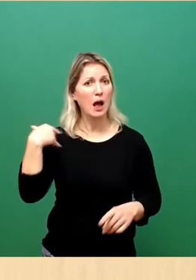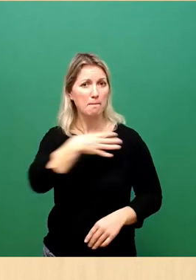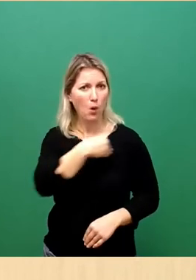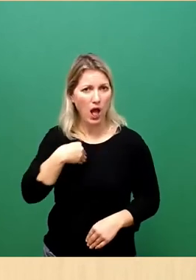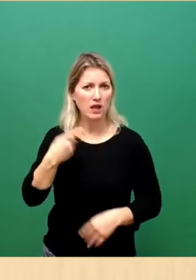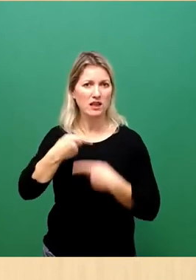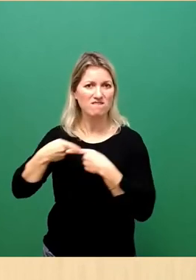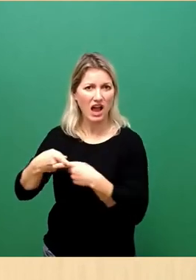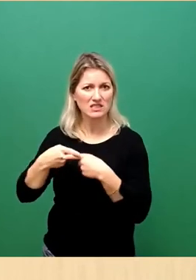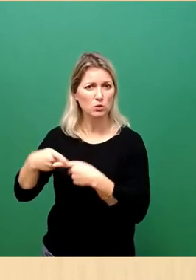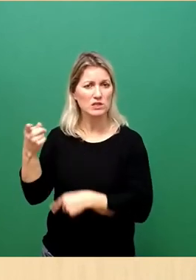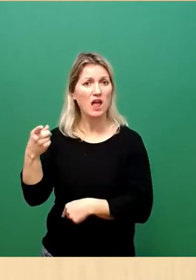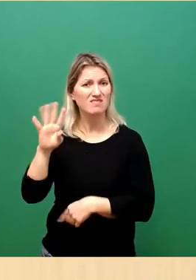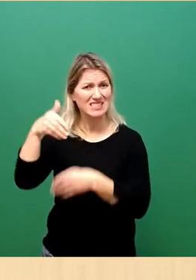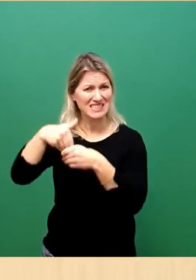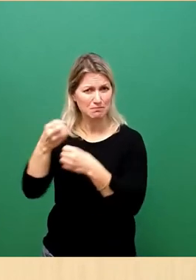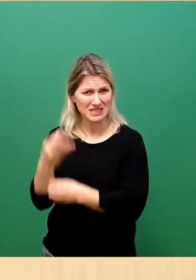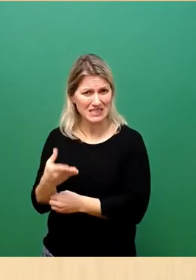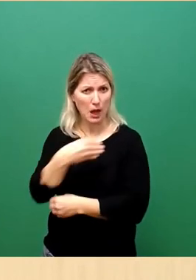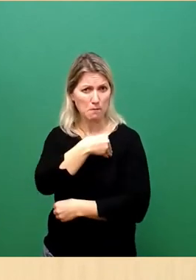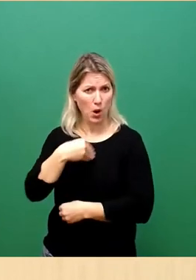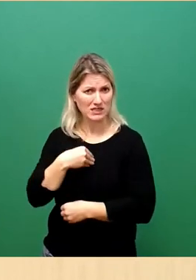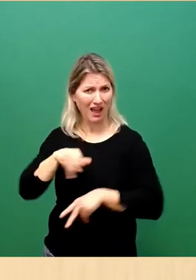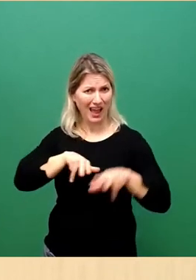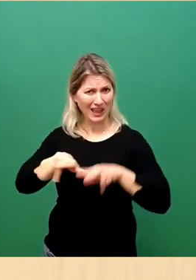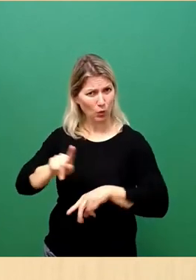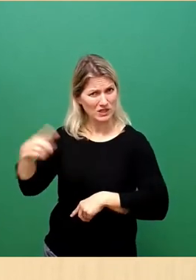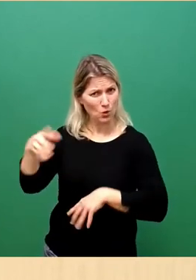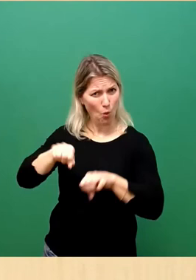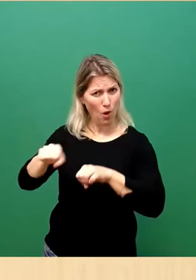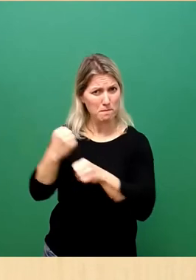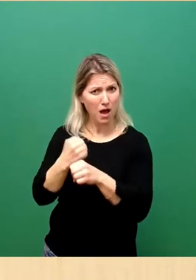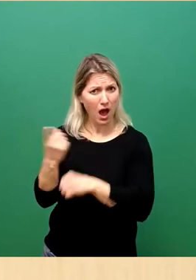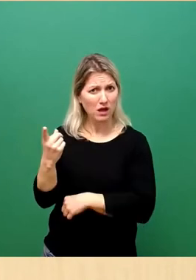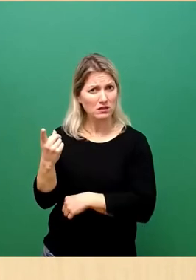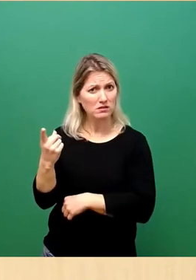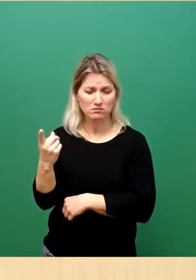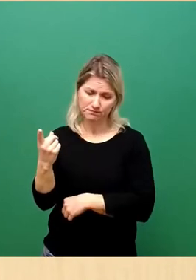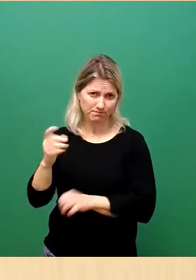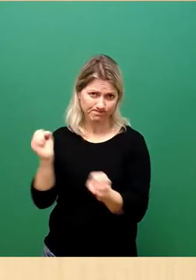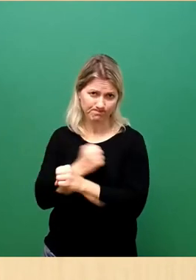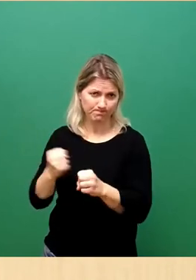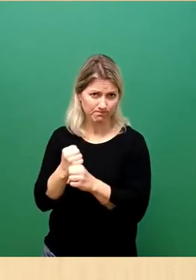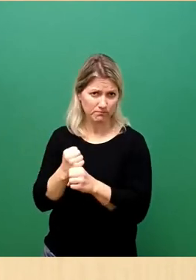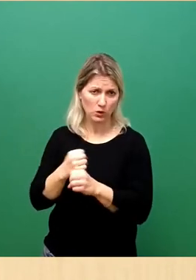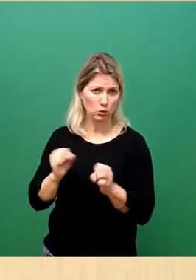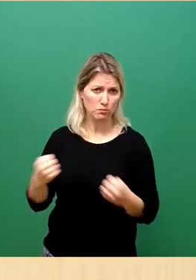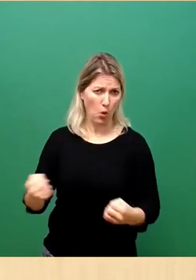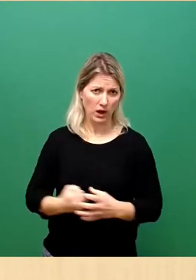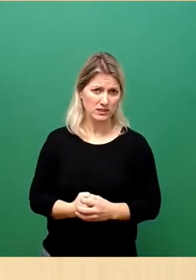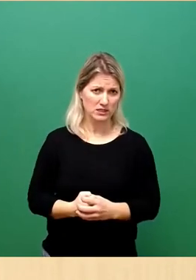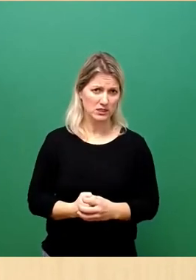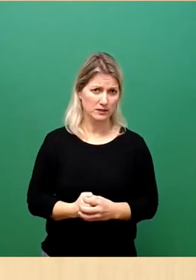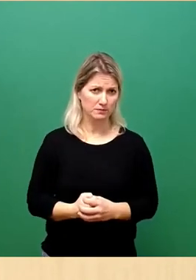passiert an der Grenze, was die polnische Regierung leistet, ist absolut rechtswidrig und menschenverachtend. Absolut